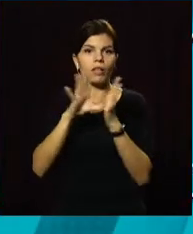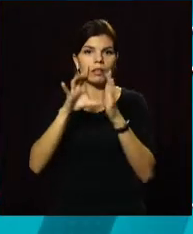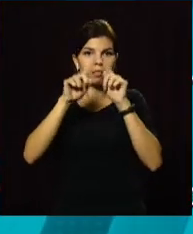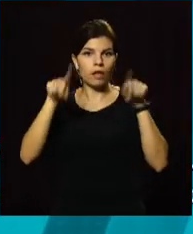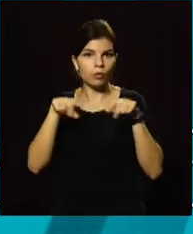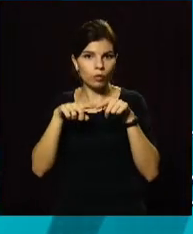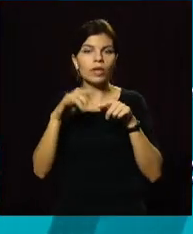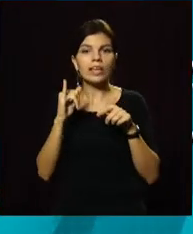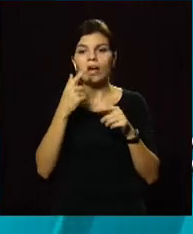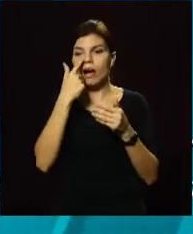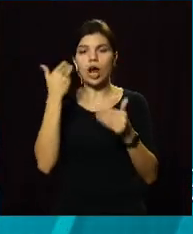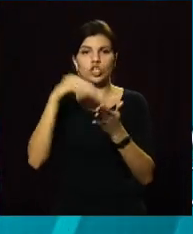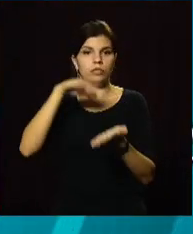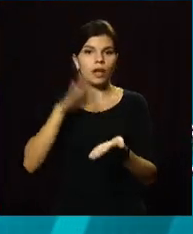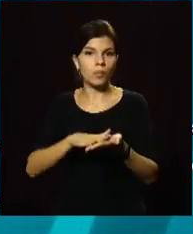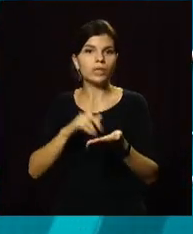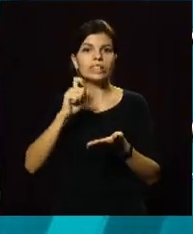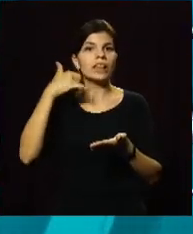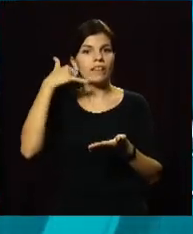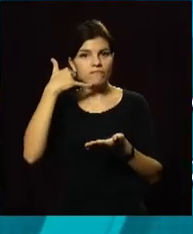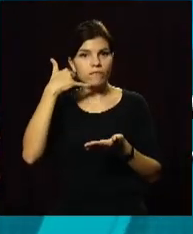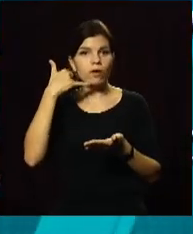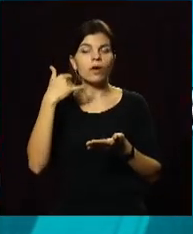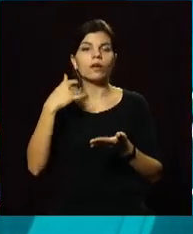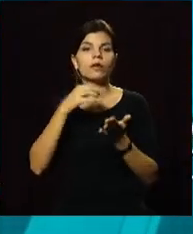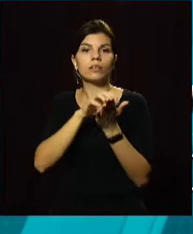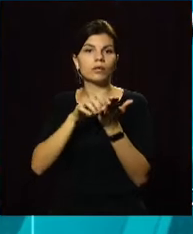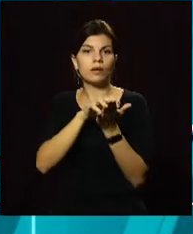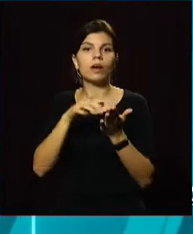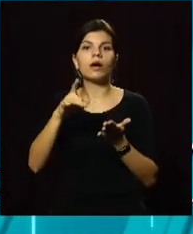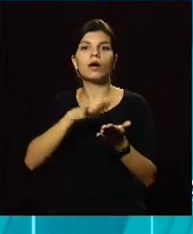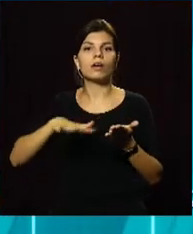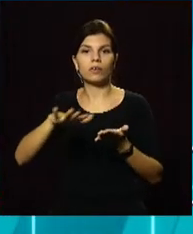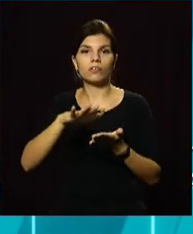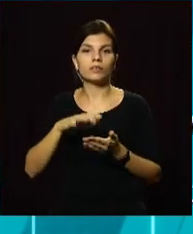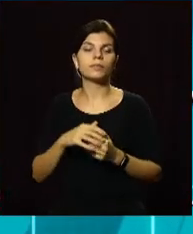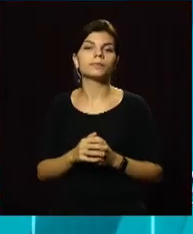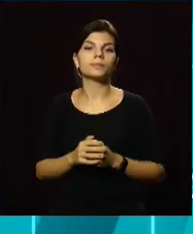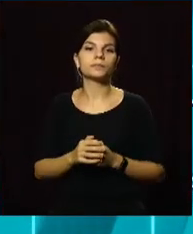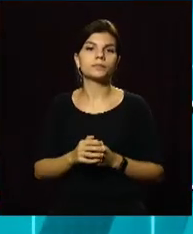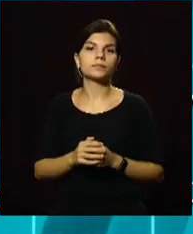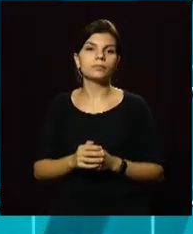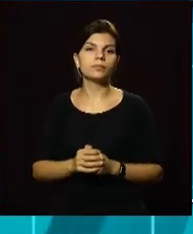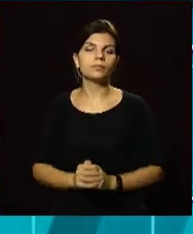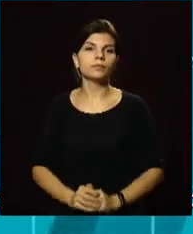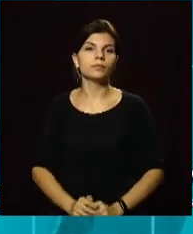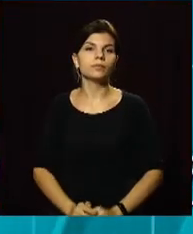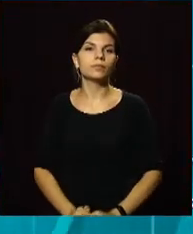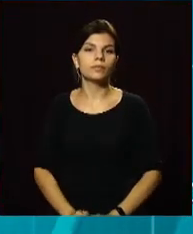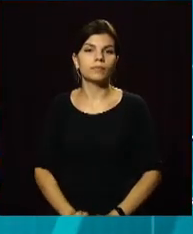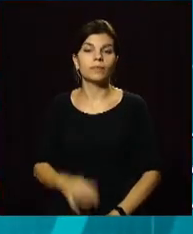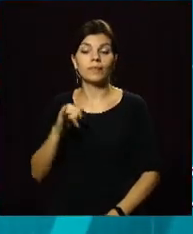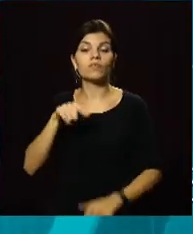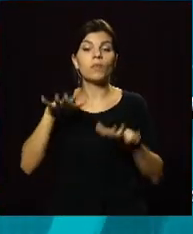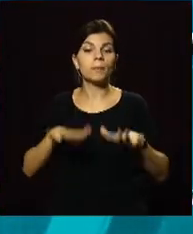черги та попереднього запису за телефоном обраного територіального сервісного центру. До речі, у